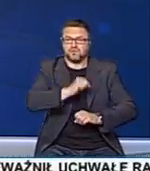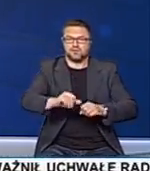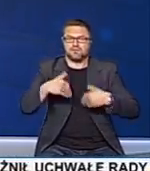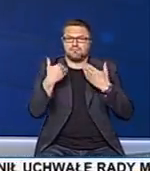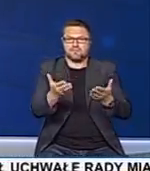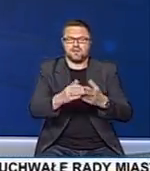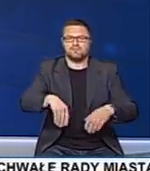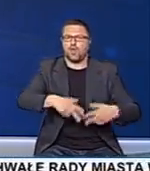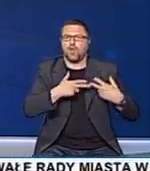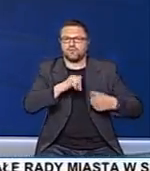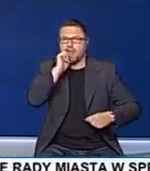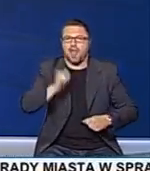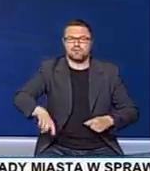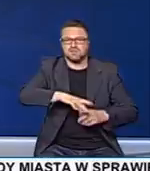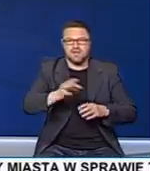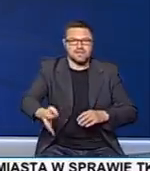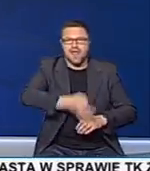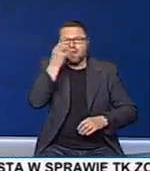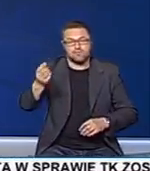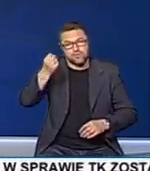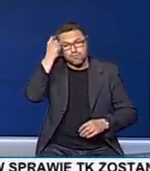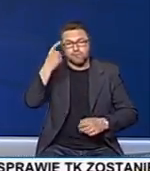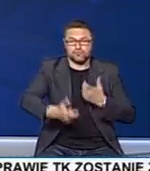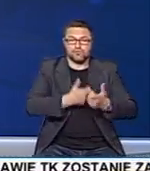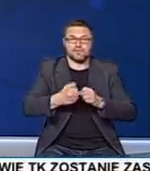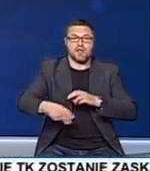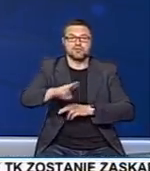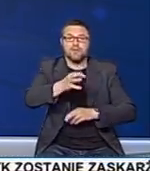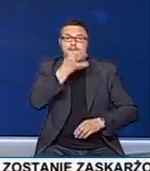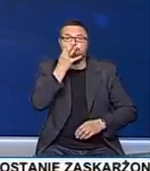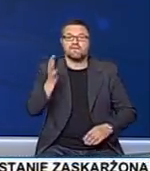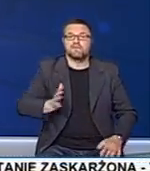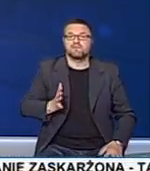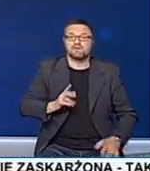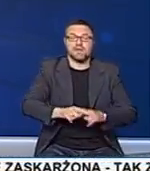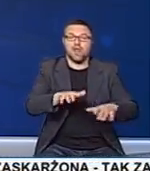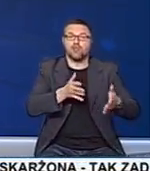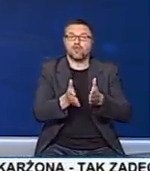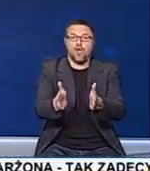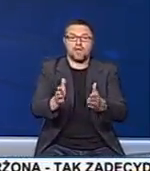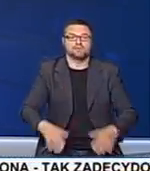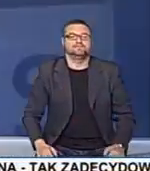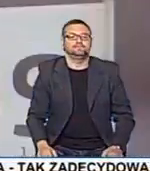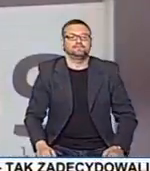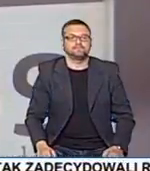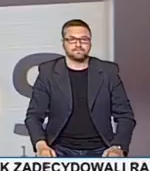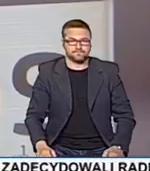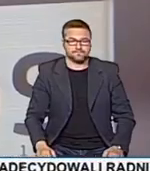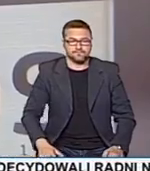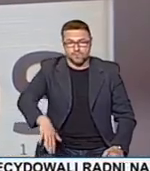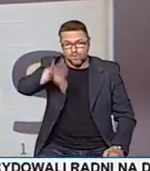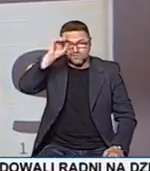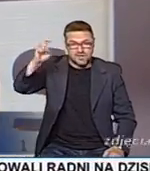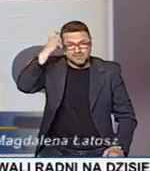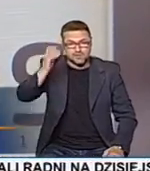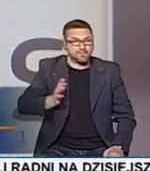przyznawane przez Komisję Europejską za najlepsze inicjatywy podjęte na rzecz poprawy bezpieczeństwa na drogach. Łódzkie